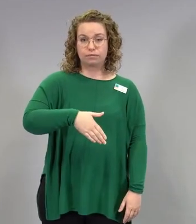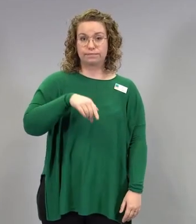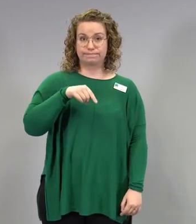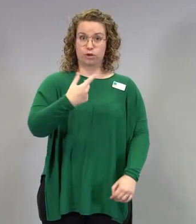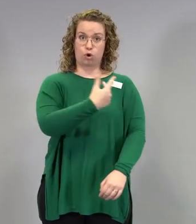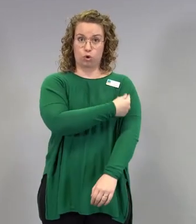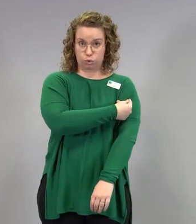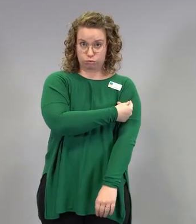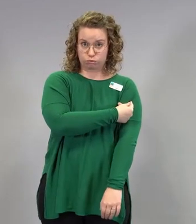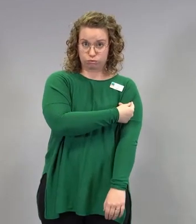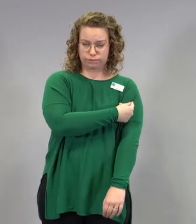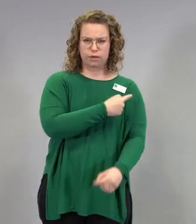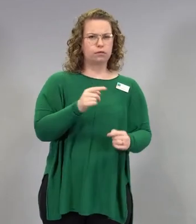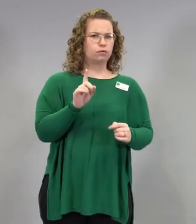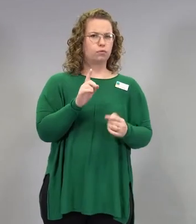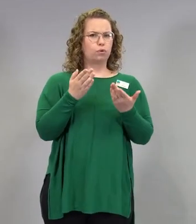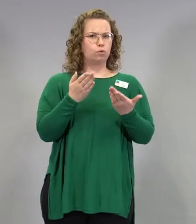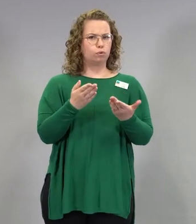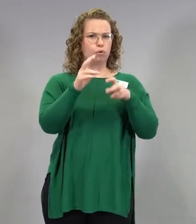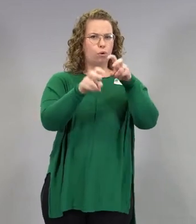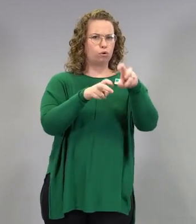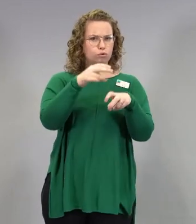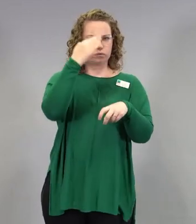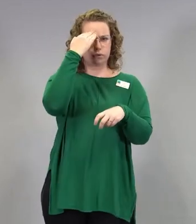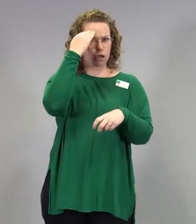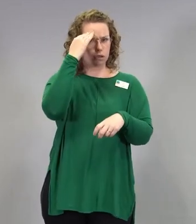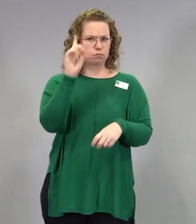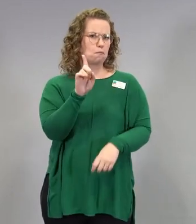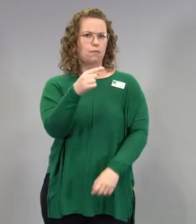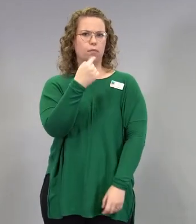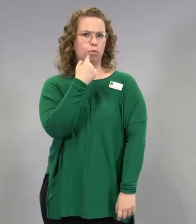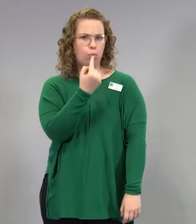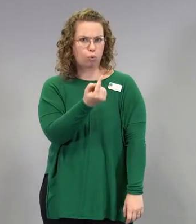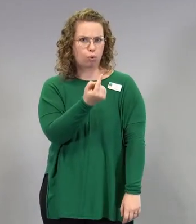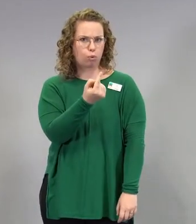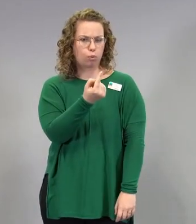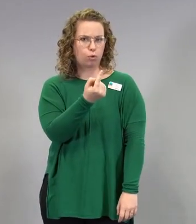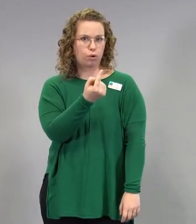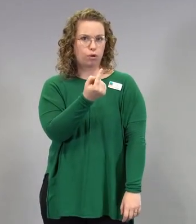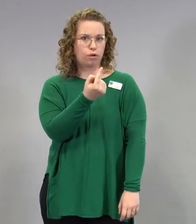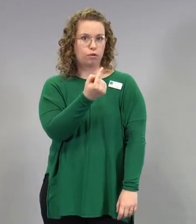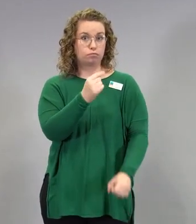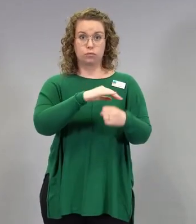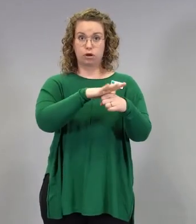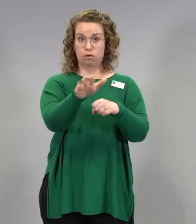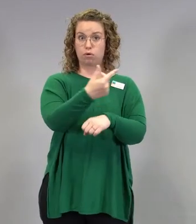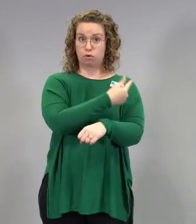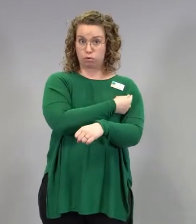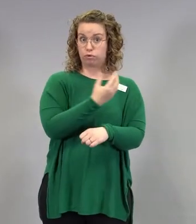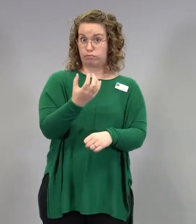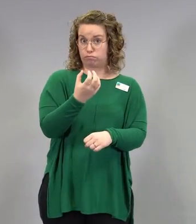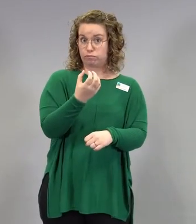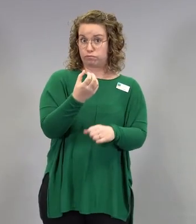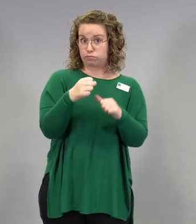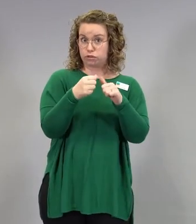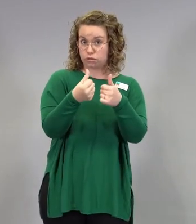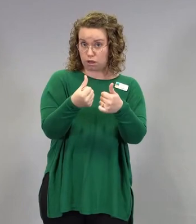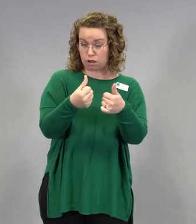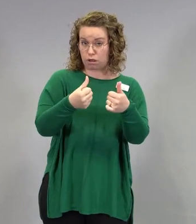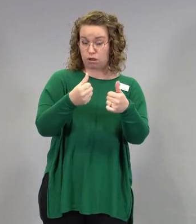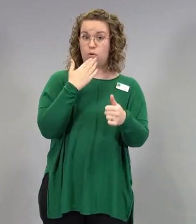Mikä on tämän hetken tutkimustieto ja kanta koronarokottamisesta raskaana oleville tai raskautta